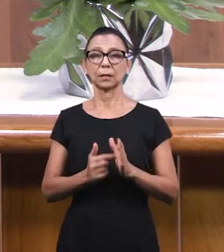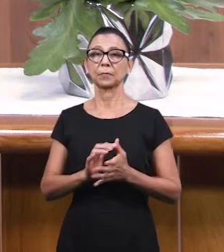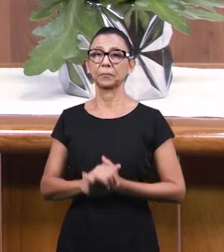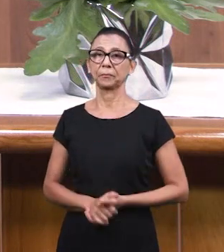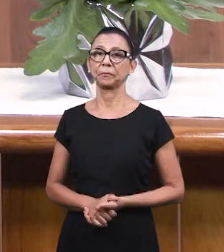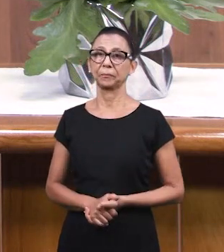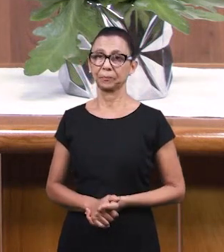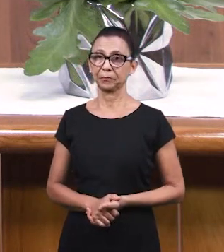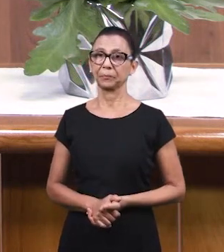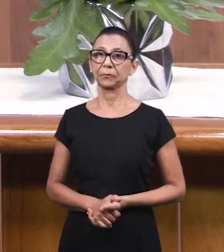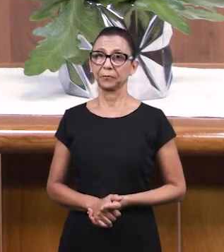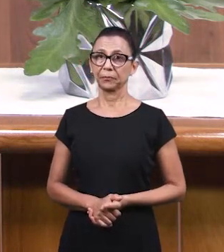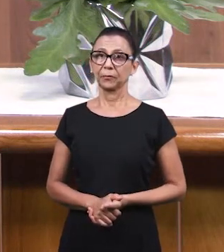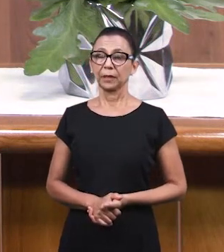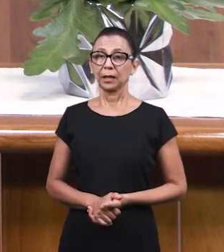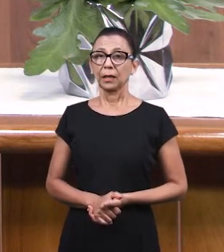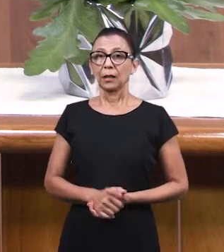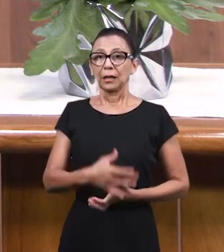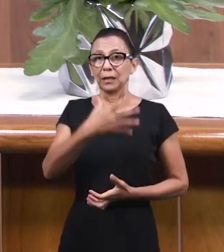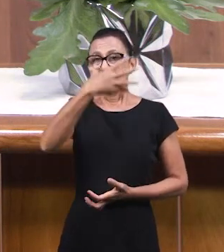13 написано.